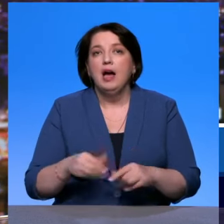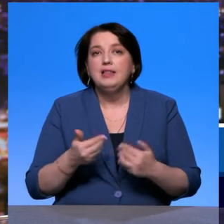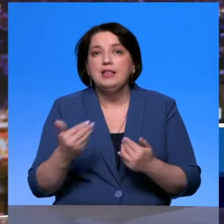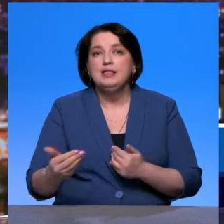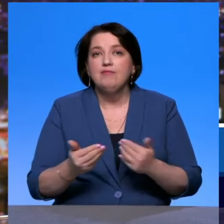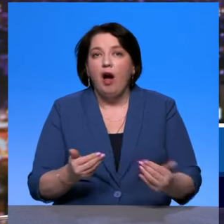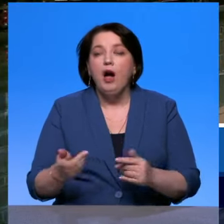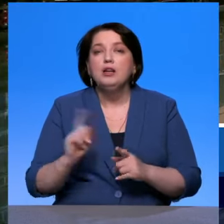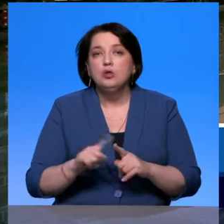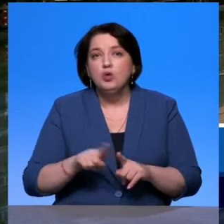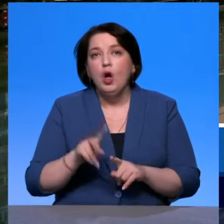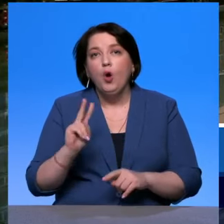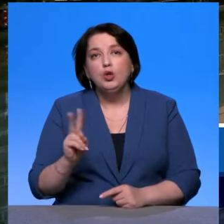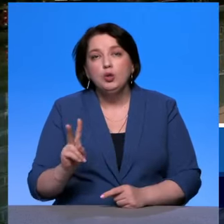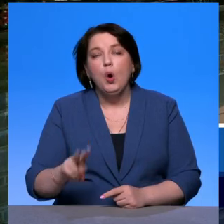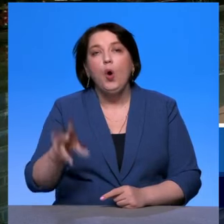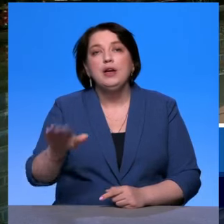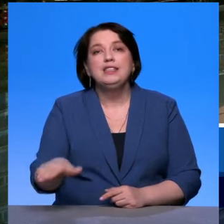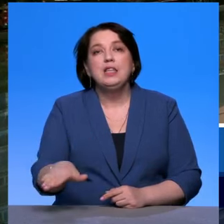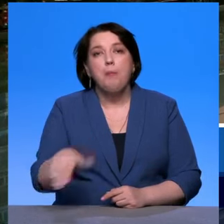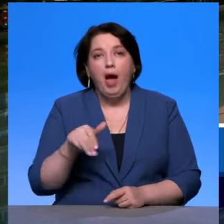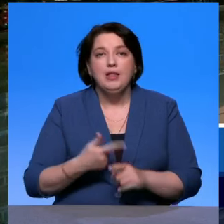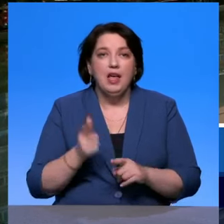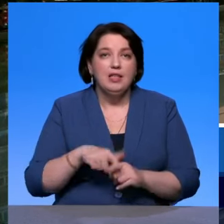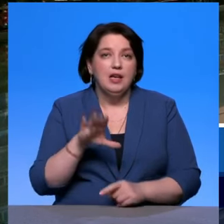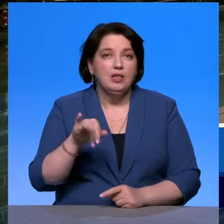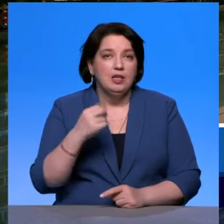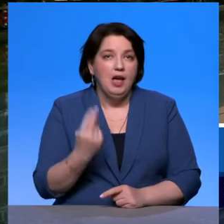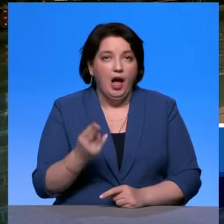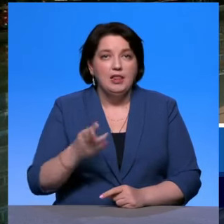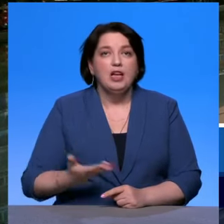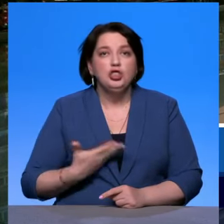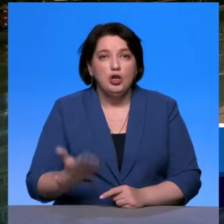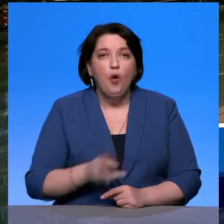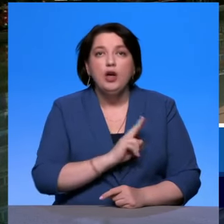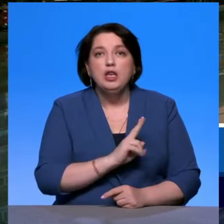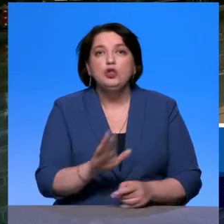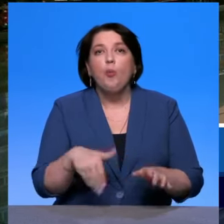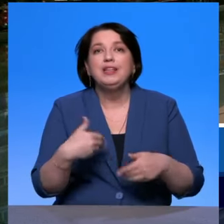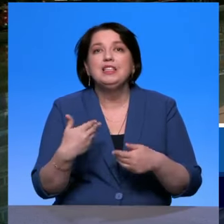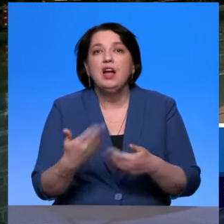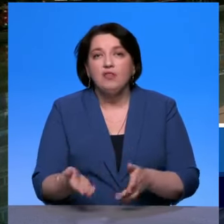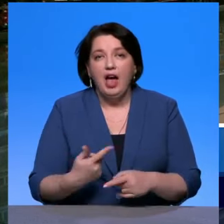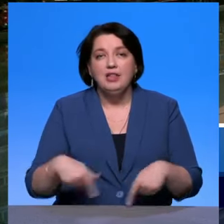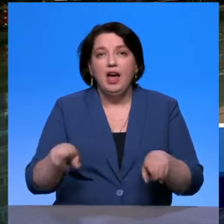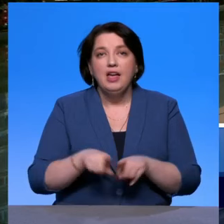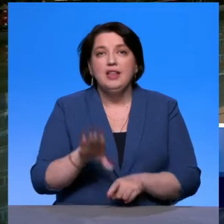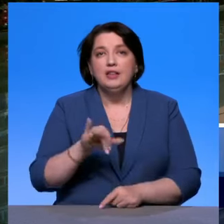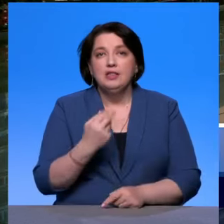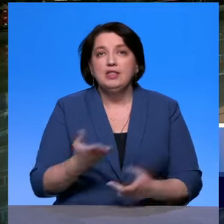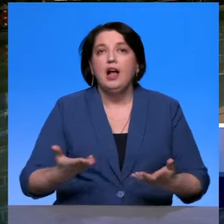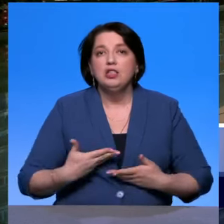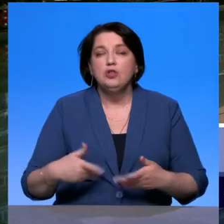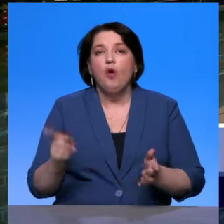снимает социальное жилье, и того, кто его предоставляет. Вот. Да, Галина. Должны быть взаимные обязательства. Вот